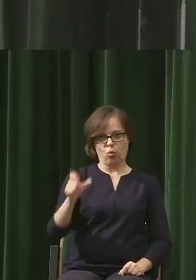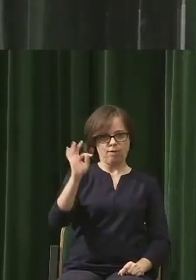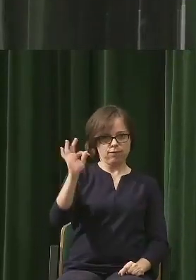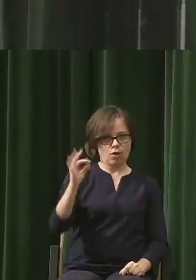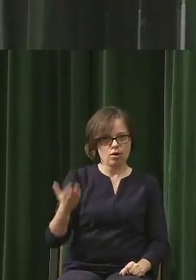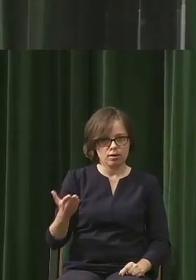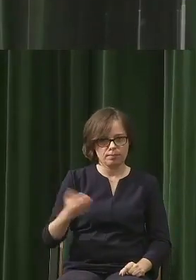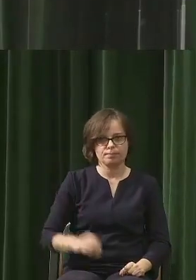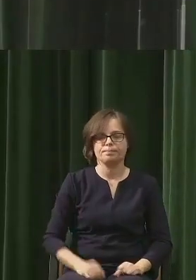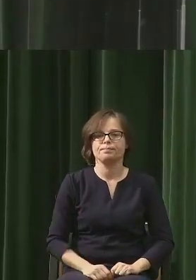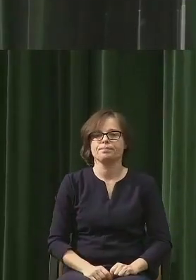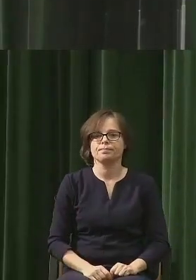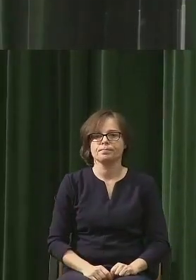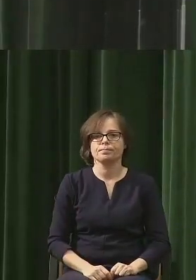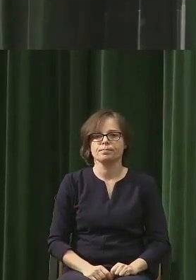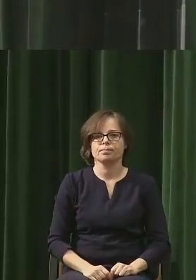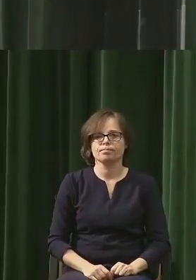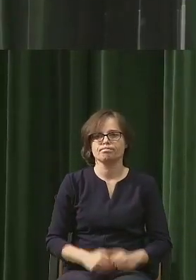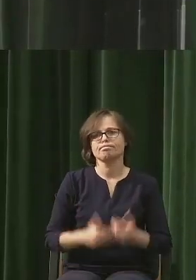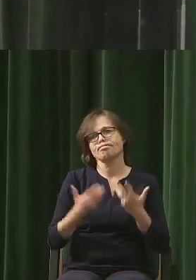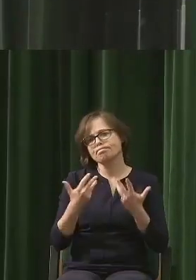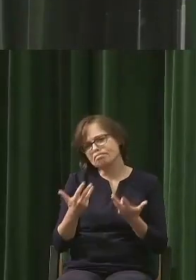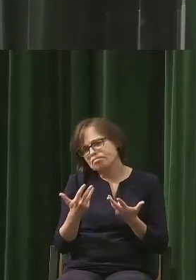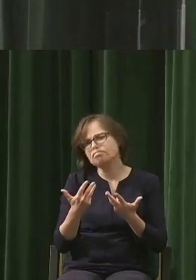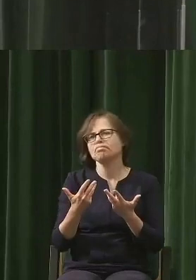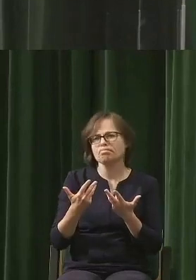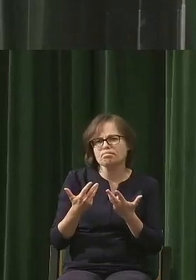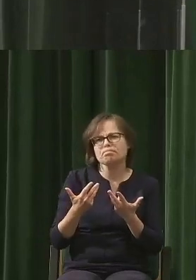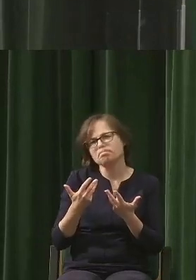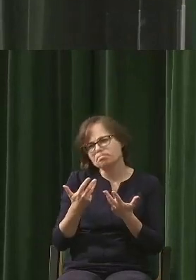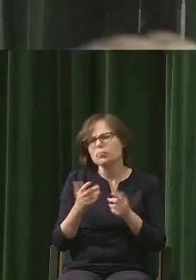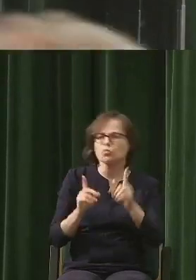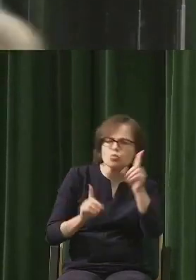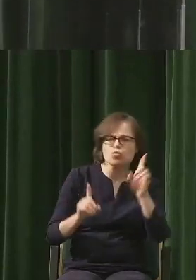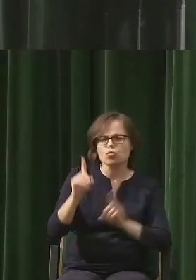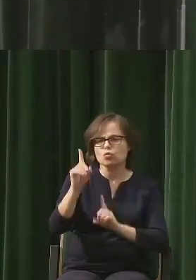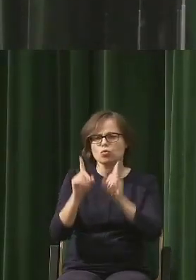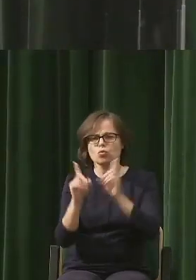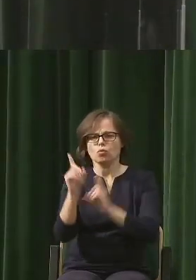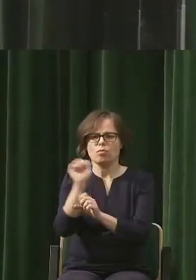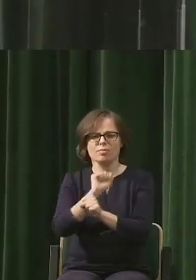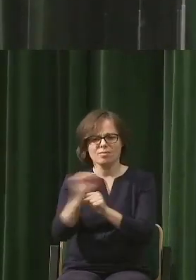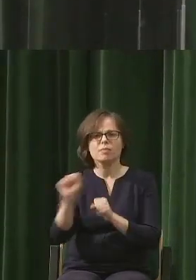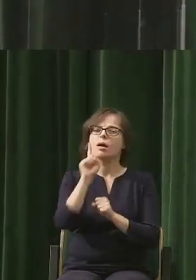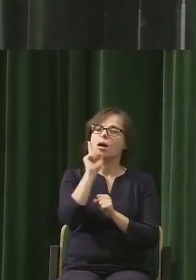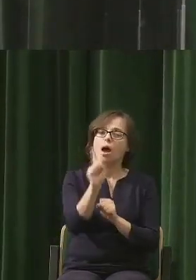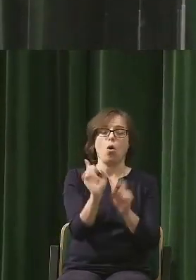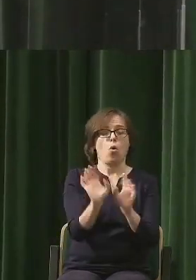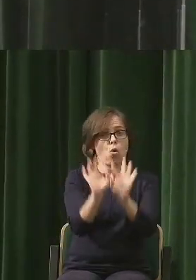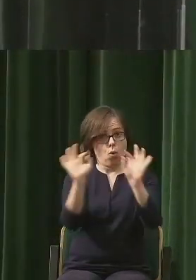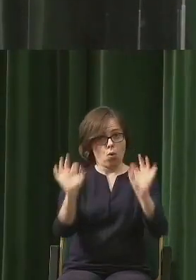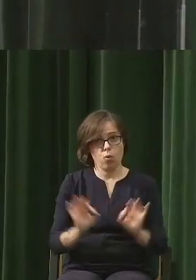No, krótko mówiąc, zdarza się oczywiście, natomiast generalnie powiedziałbym, jest